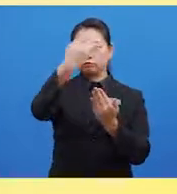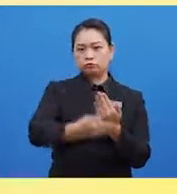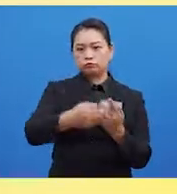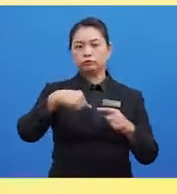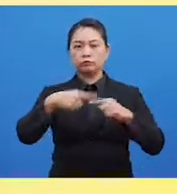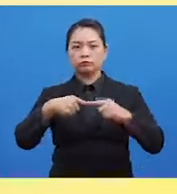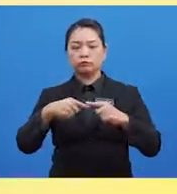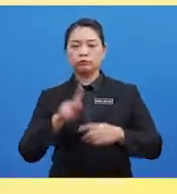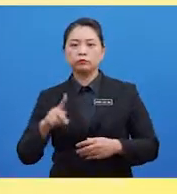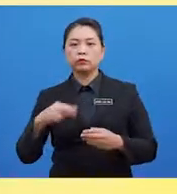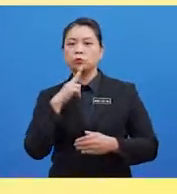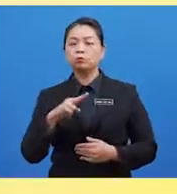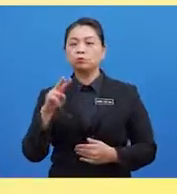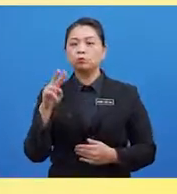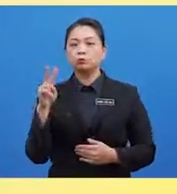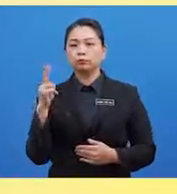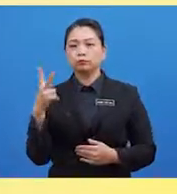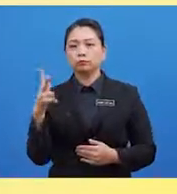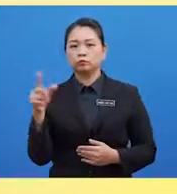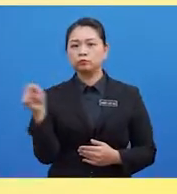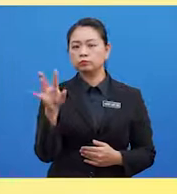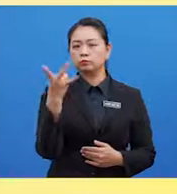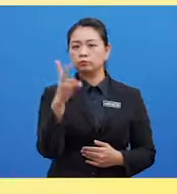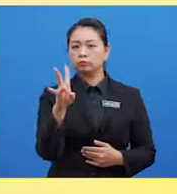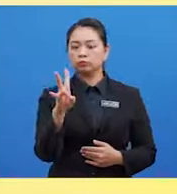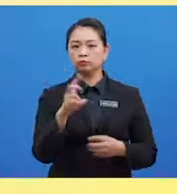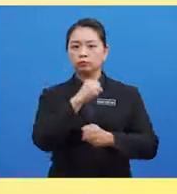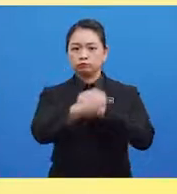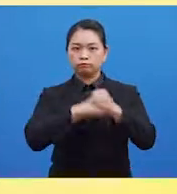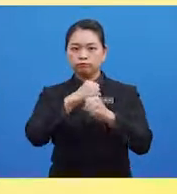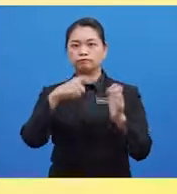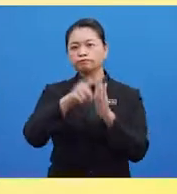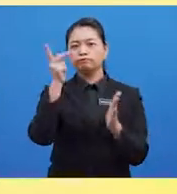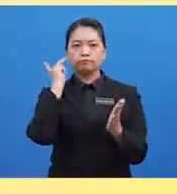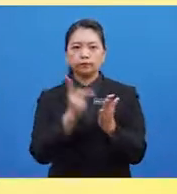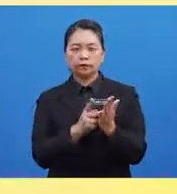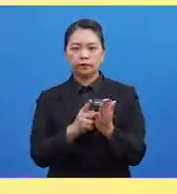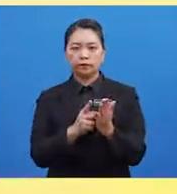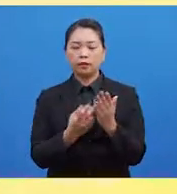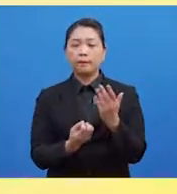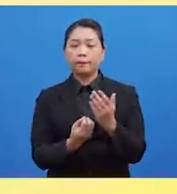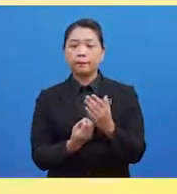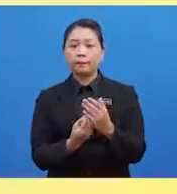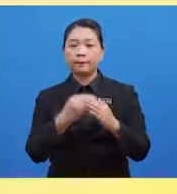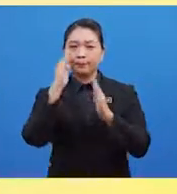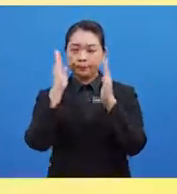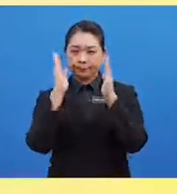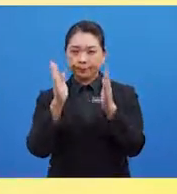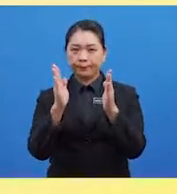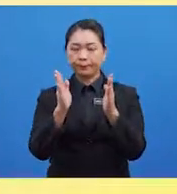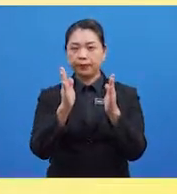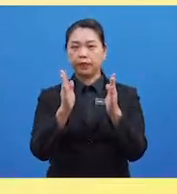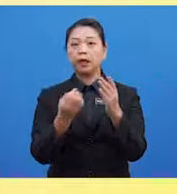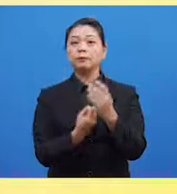Kanak-kanak Berumur 13 Hingga 17 Tahun Ini Lebih Dikenali Sebagai Peringkat Pertumbuhan Dan